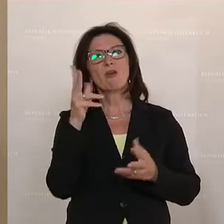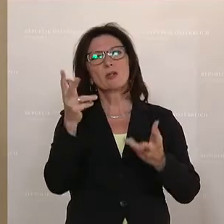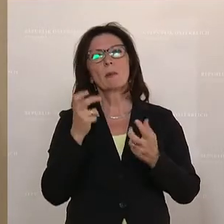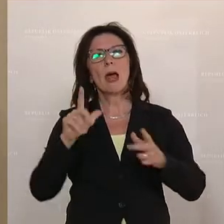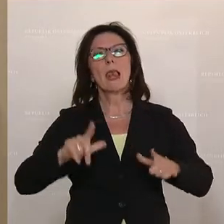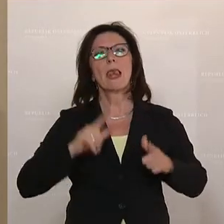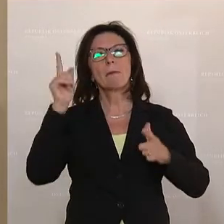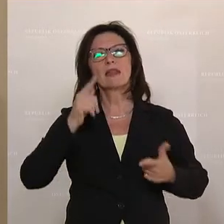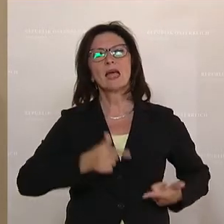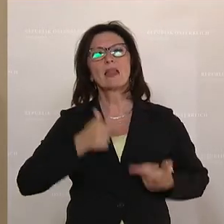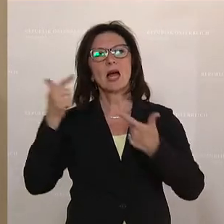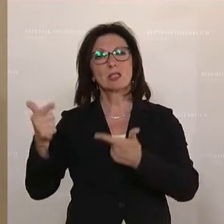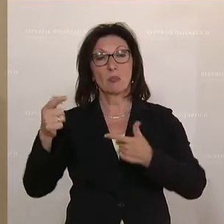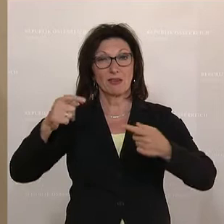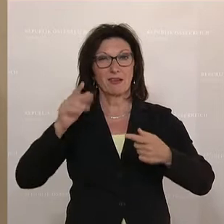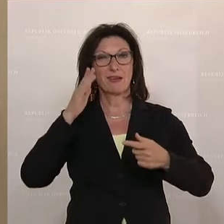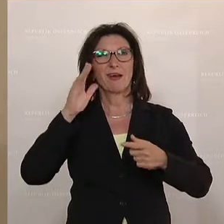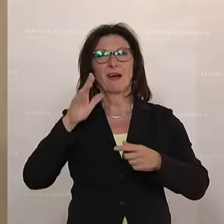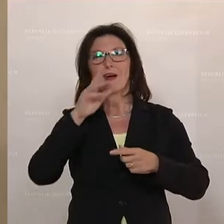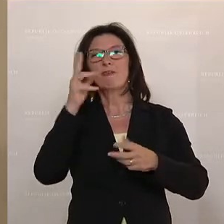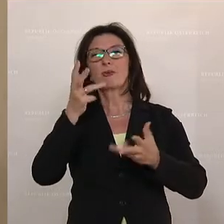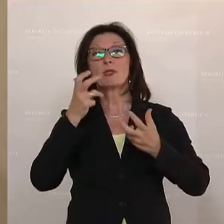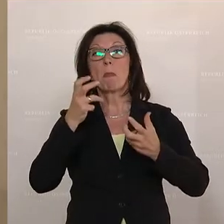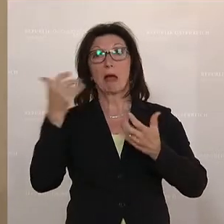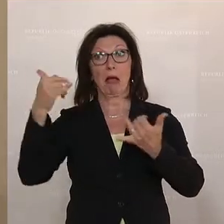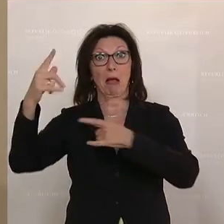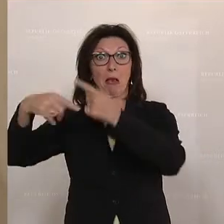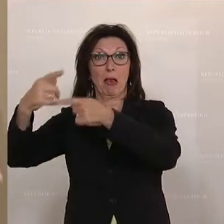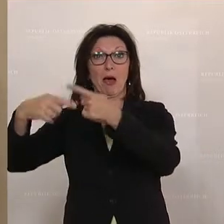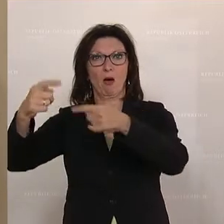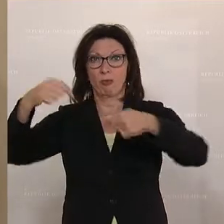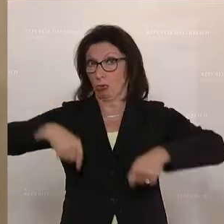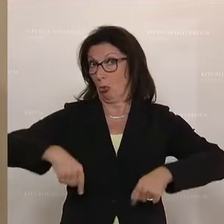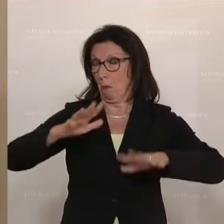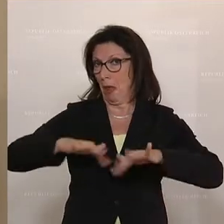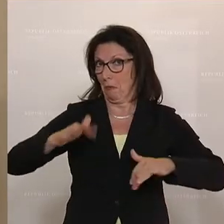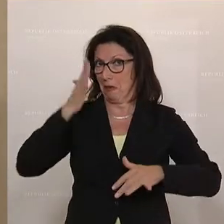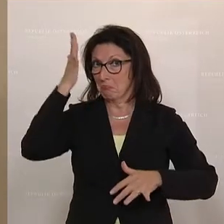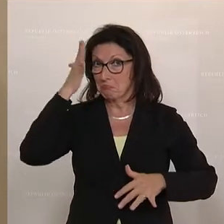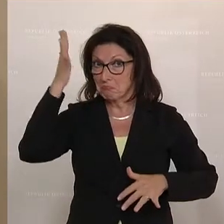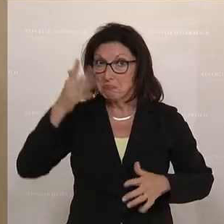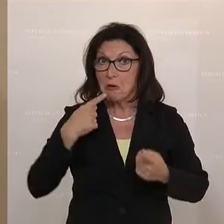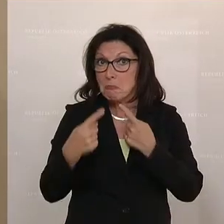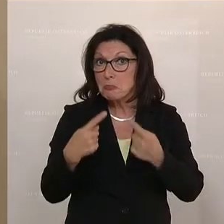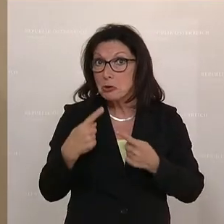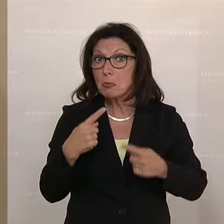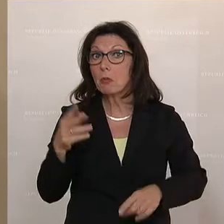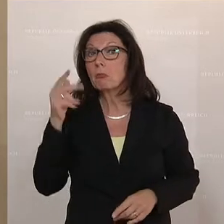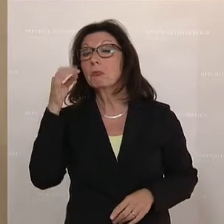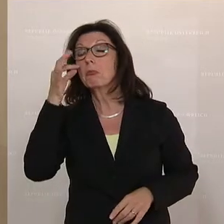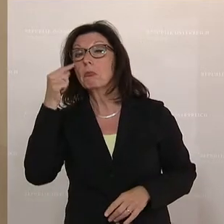Lebendtiertransporten auch hier im Haus behandelt wird, wenn bei den Qualzuchten ein völliges Verbot kommt und wenn wir dann